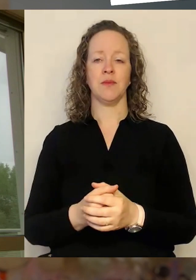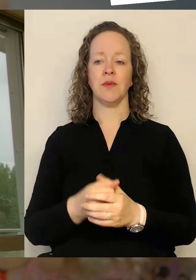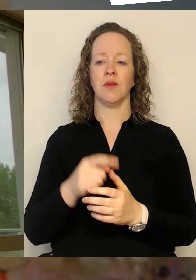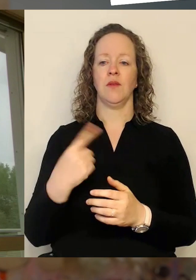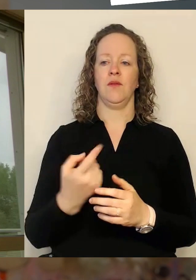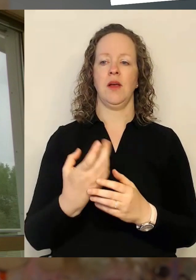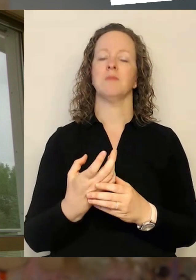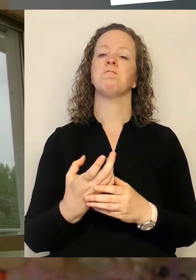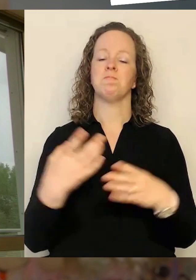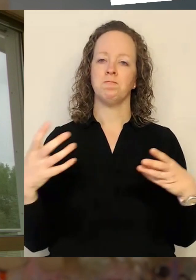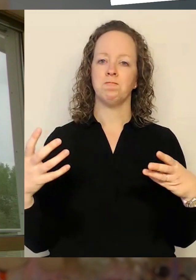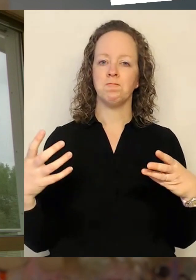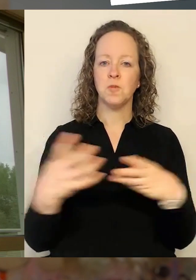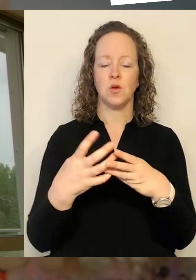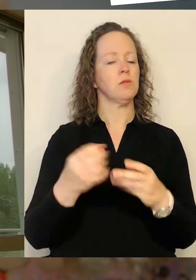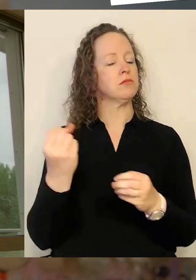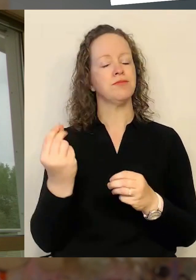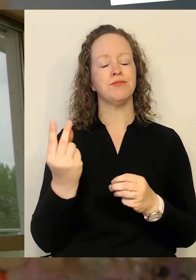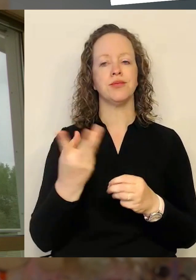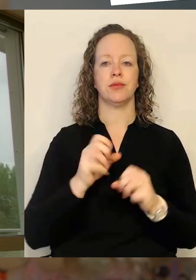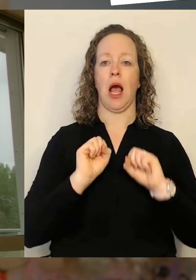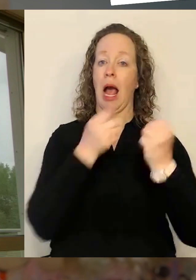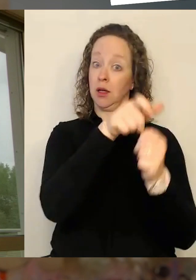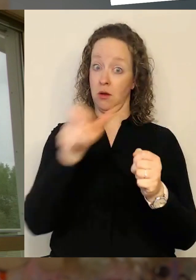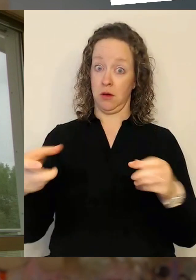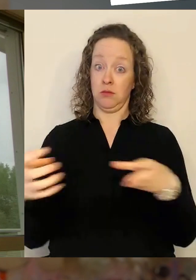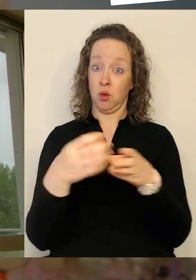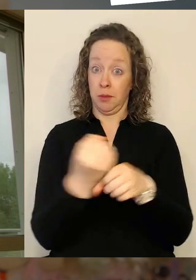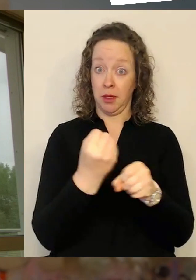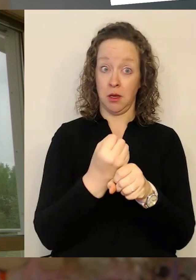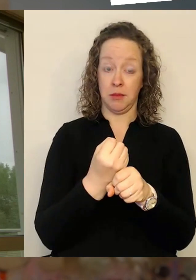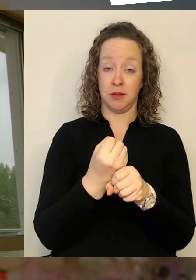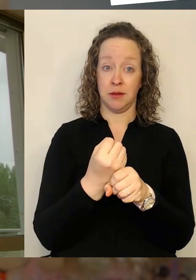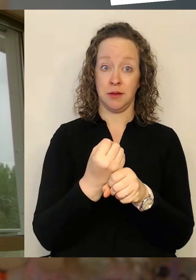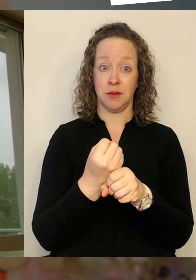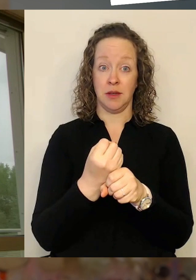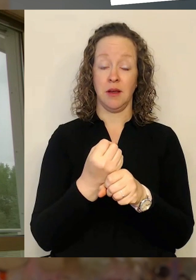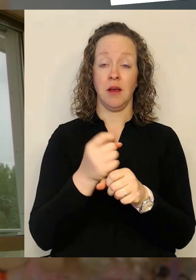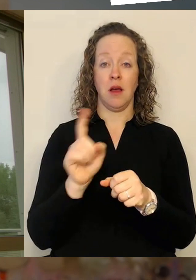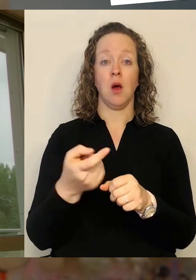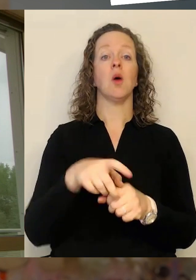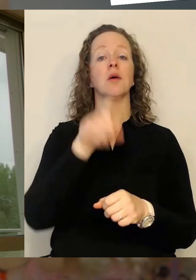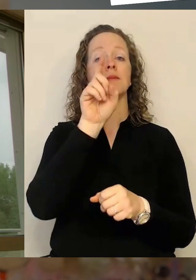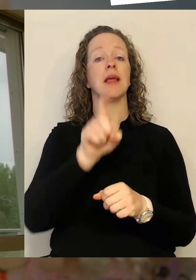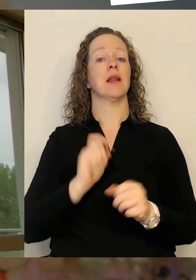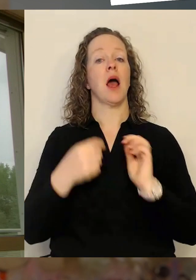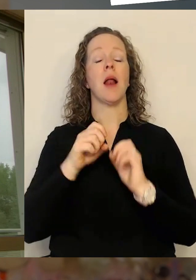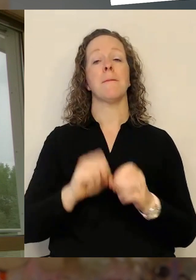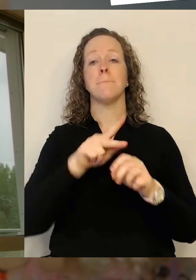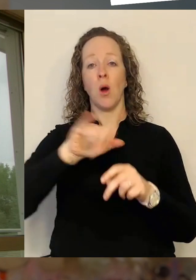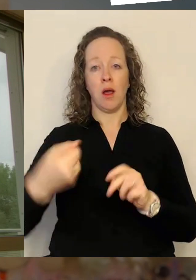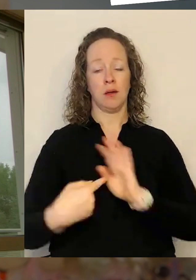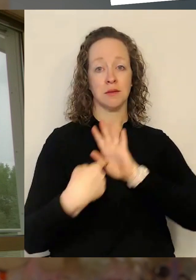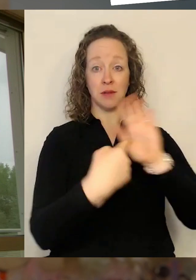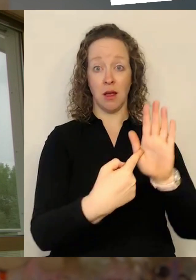Akteuren zusammen und es werden jedes Jahr mehr, die Interesse haben, sowohl ihre Digitalprojekte zu präsentieren als auch zu Netzwerken, um an der